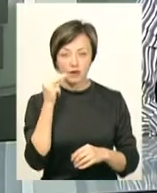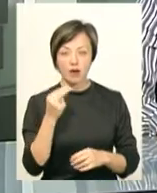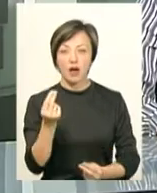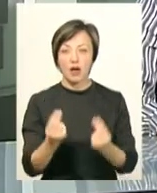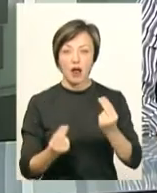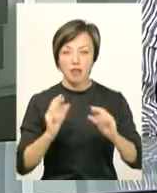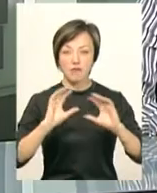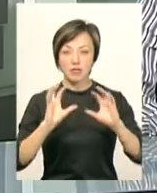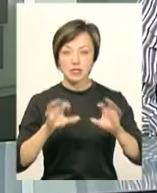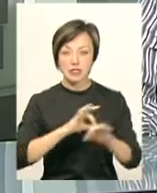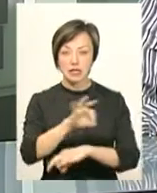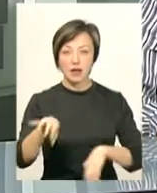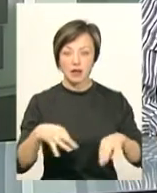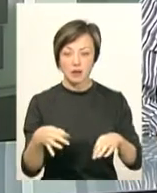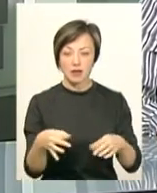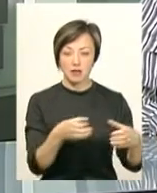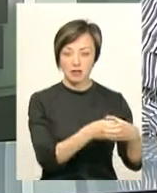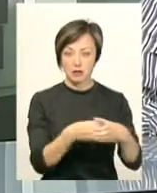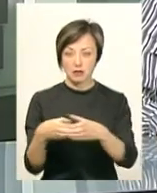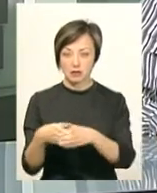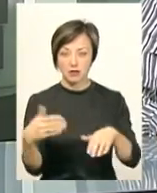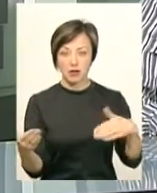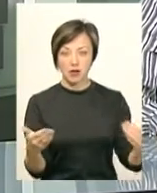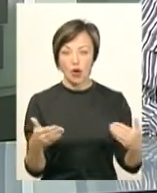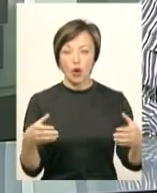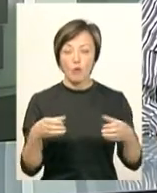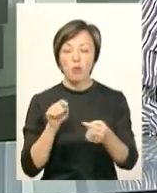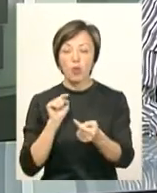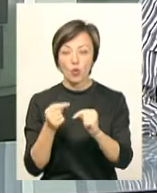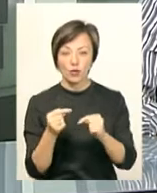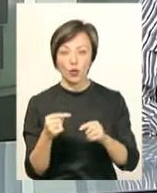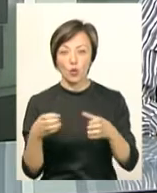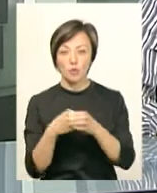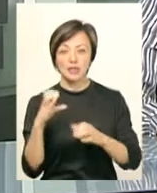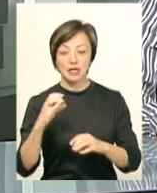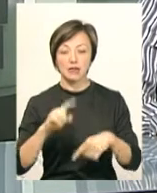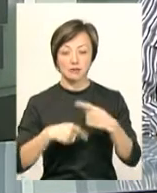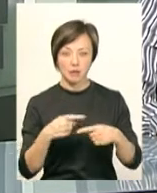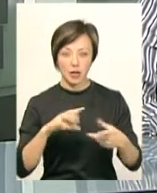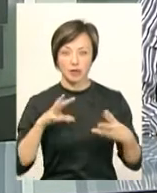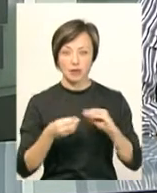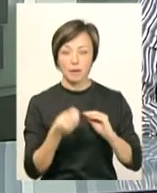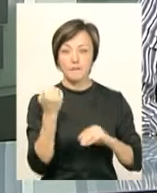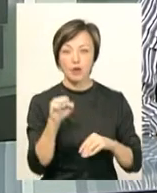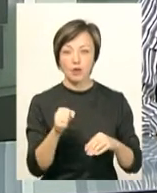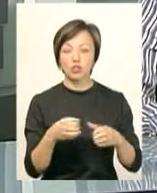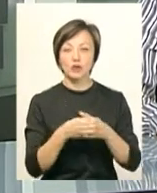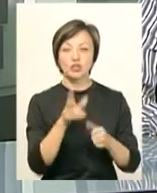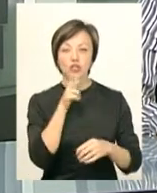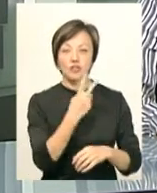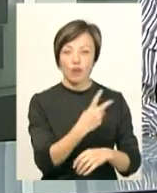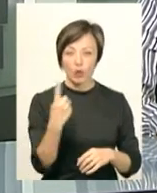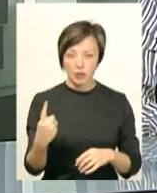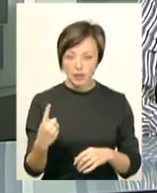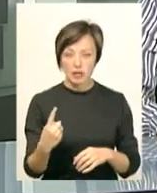Грали волейболістки за схемою «стінка на стінку» проти команд групи «Ц». І мають наступні результати. Перемога над командами «Чернівців 2